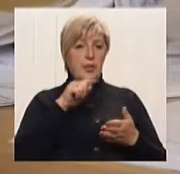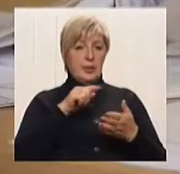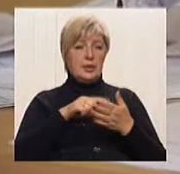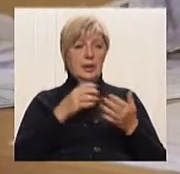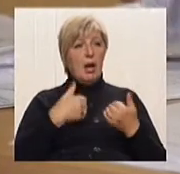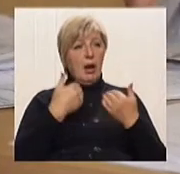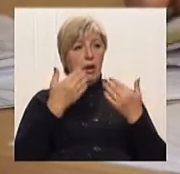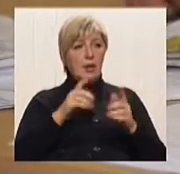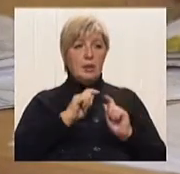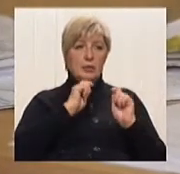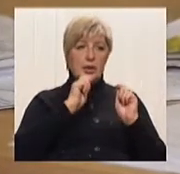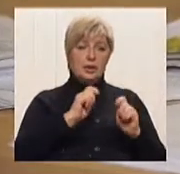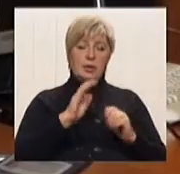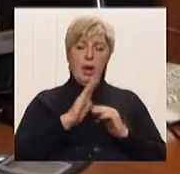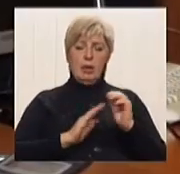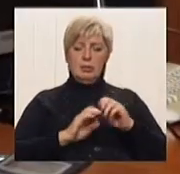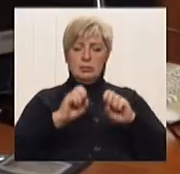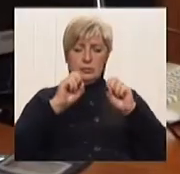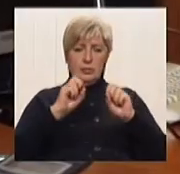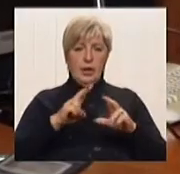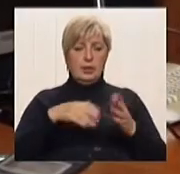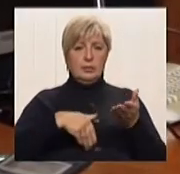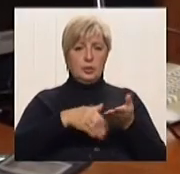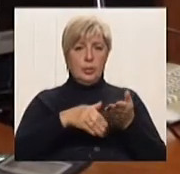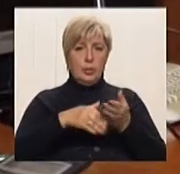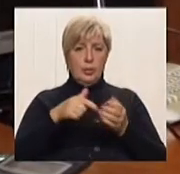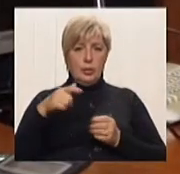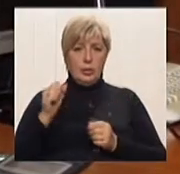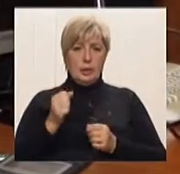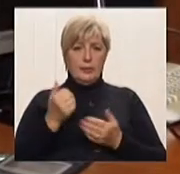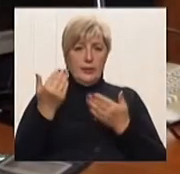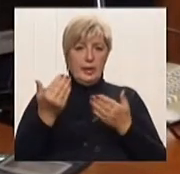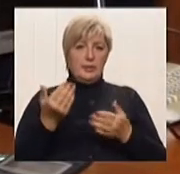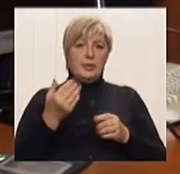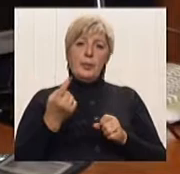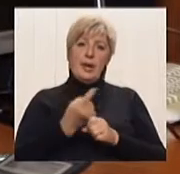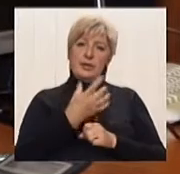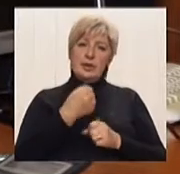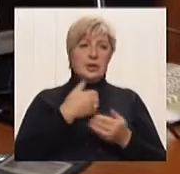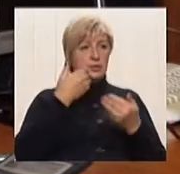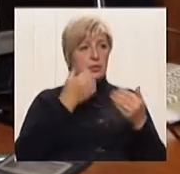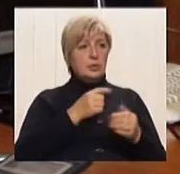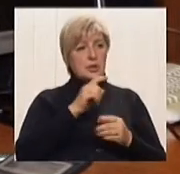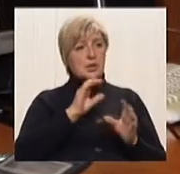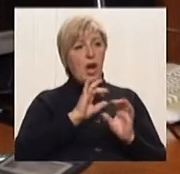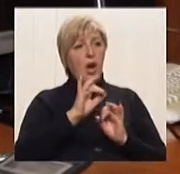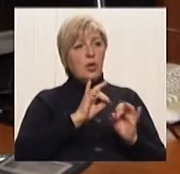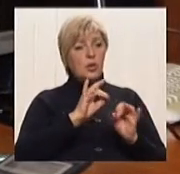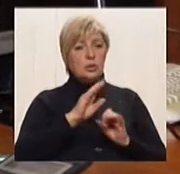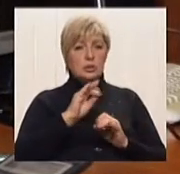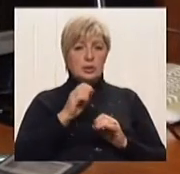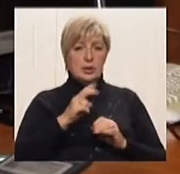правова допомога. Ви вперше звернулись за консультацією? Друге. З приводу чого?